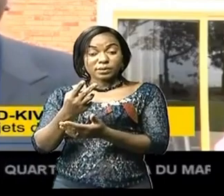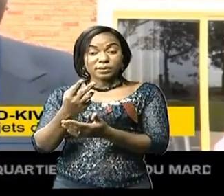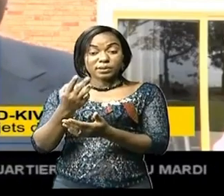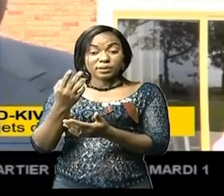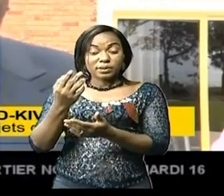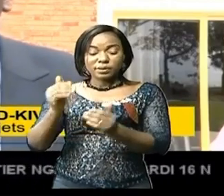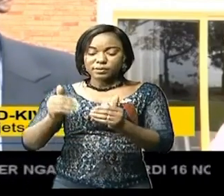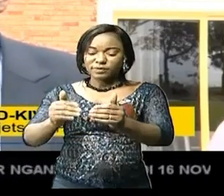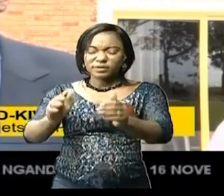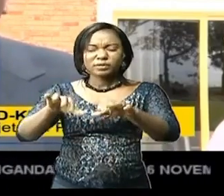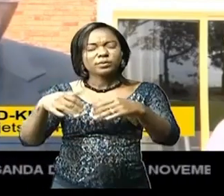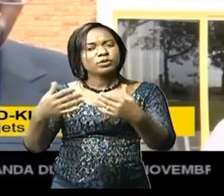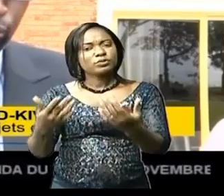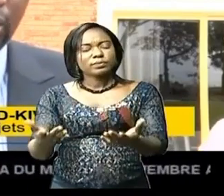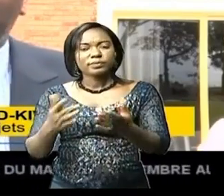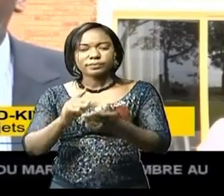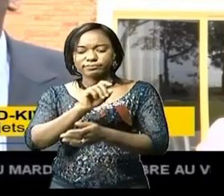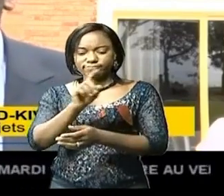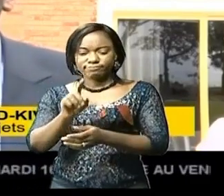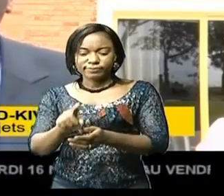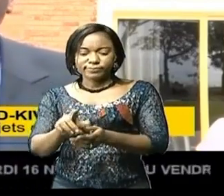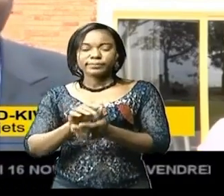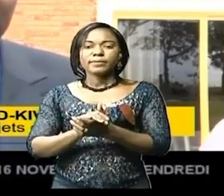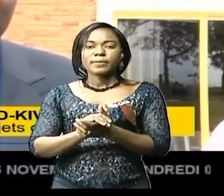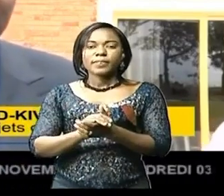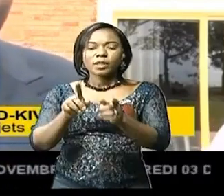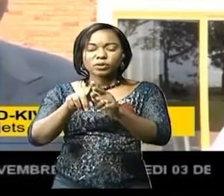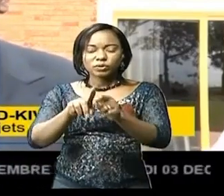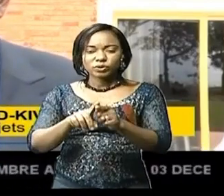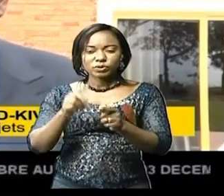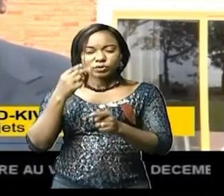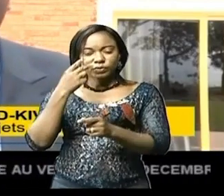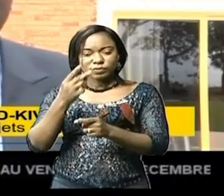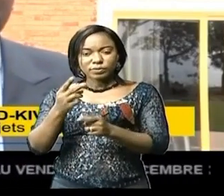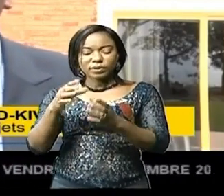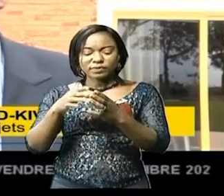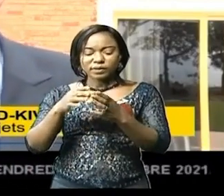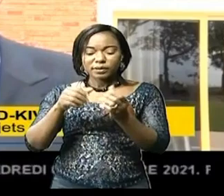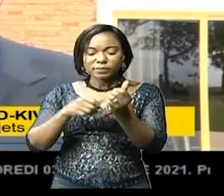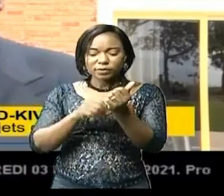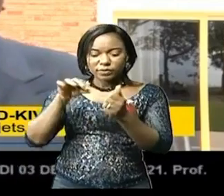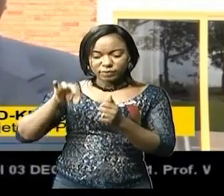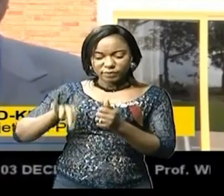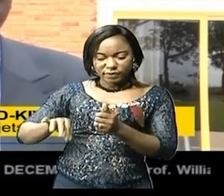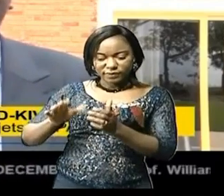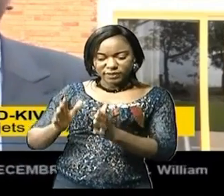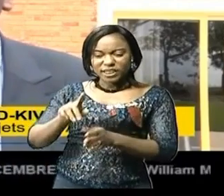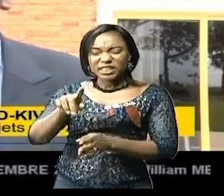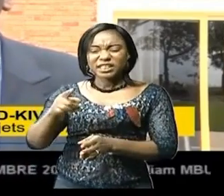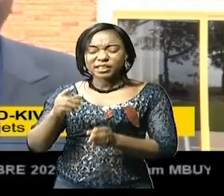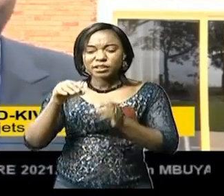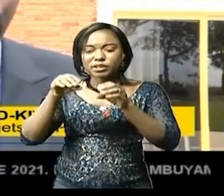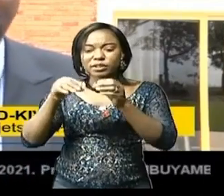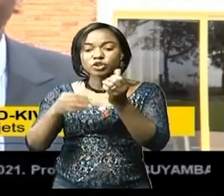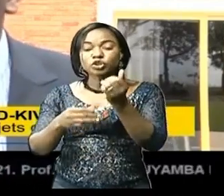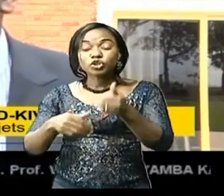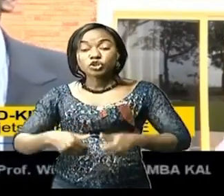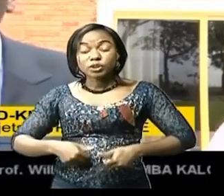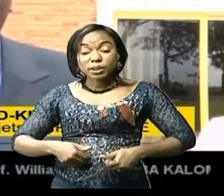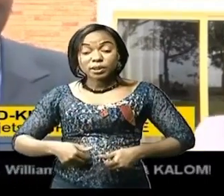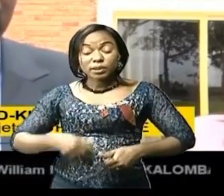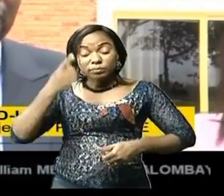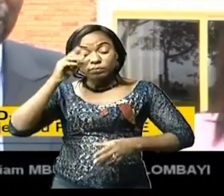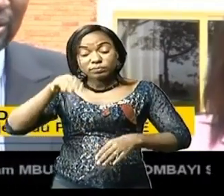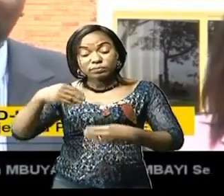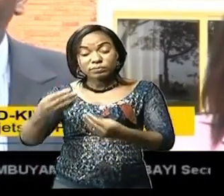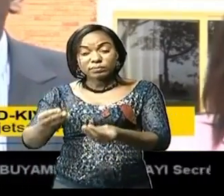et donc de voir avec les bénéficiaires et les institutions de mise en œuvre